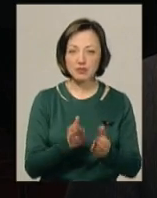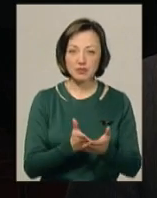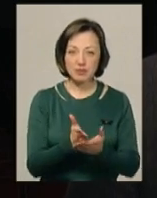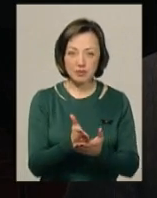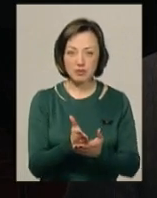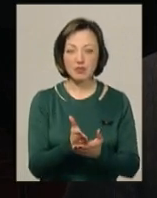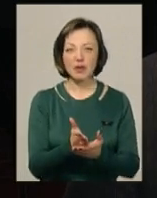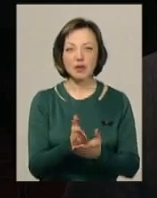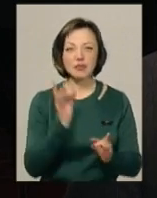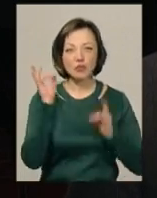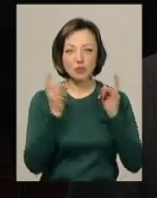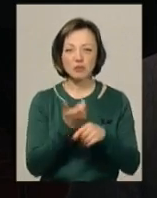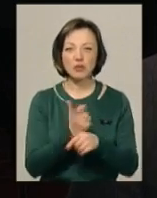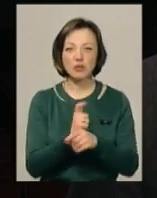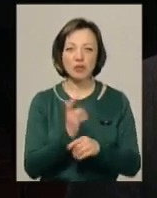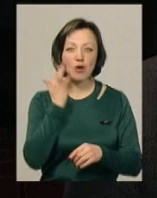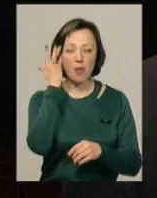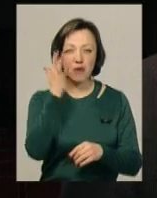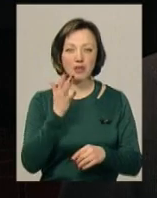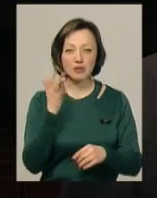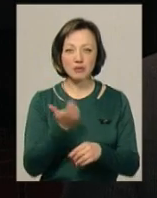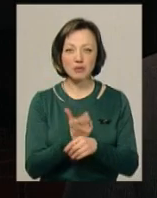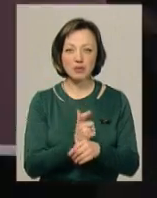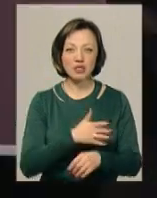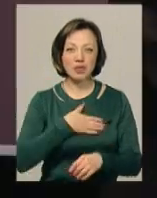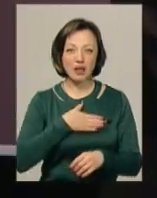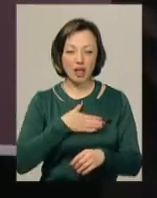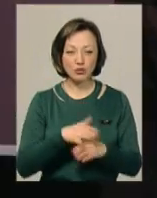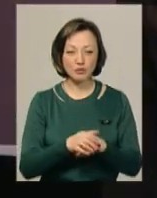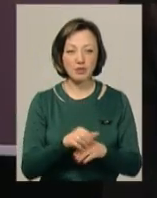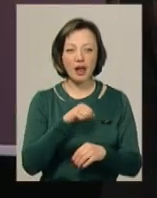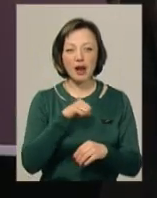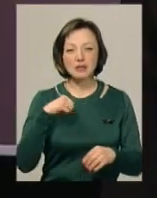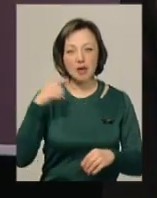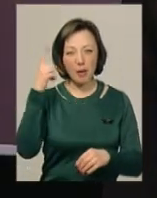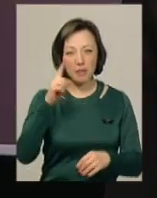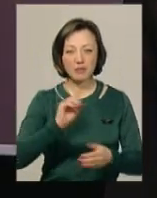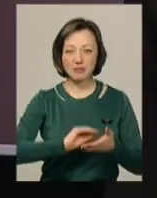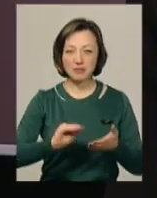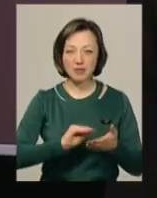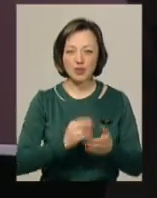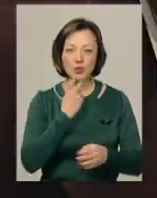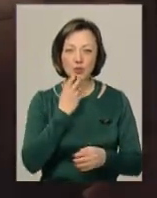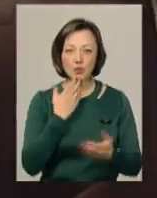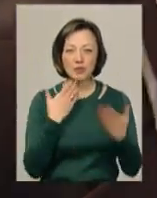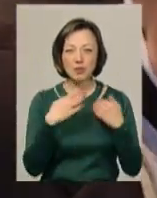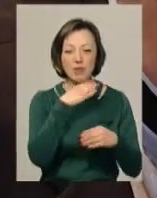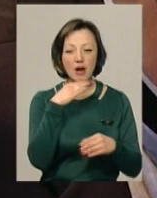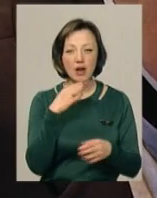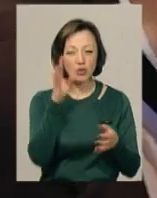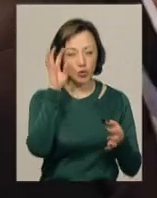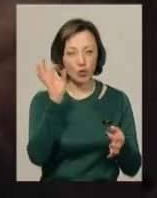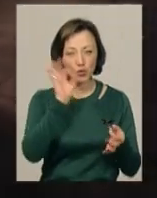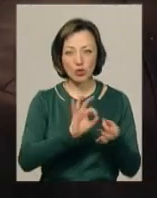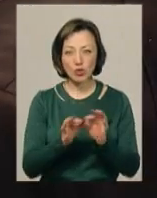для віолончелі, воно звучить більш так романтично, більш сердечно. Сам маестро з гумором ставиться до того, що багато хто ототожнює